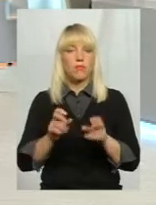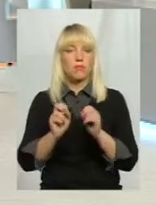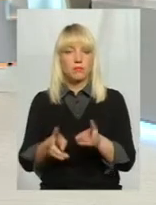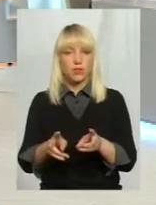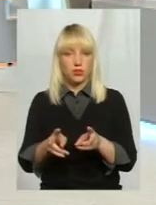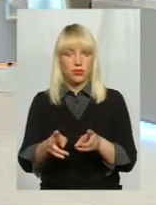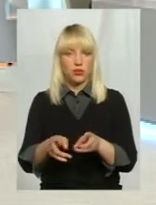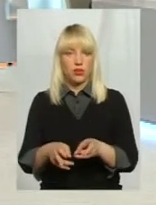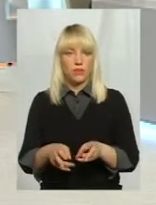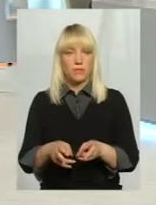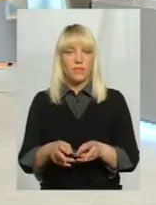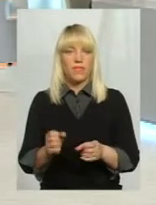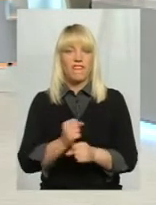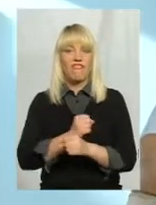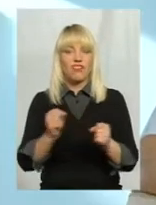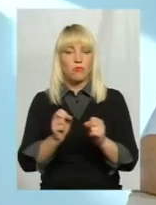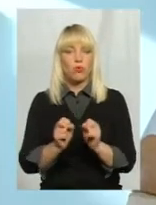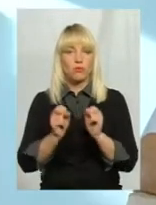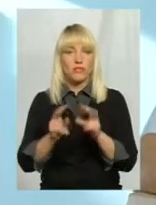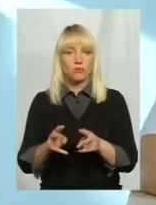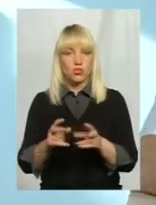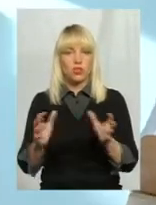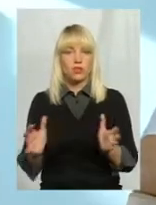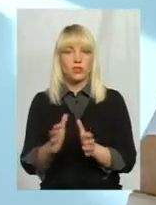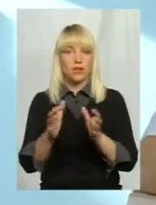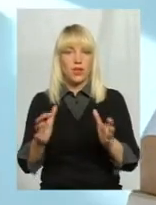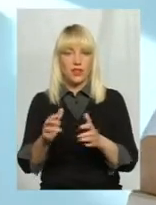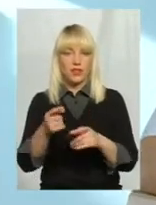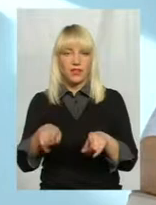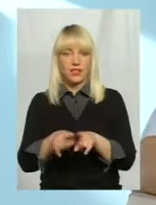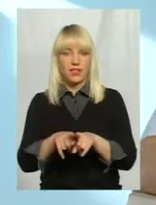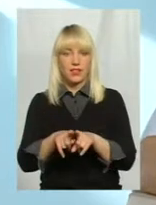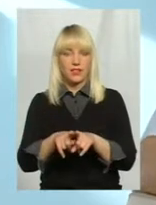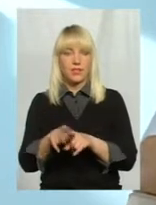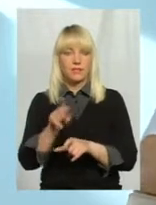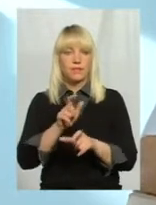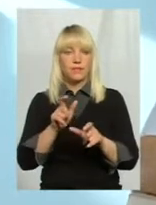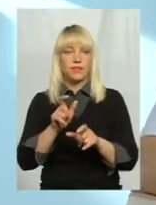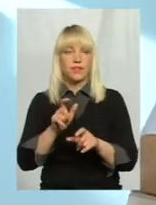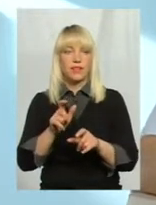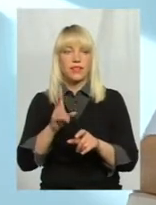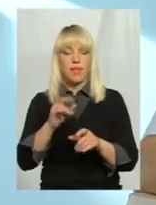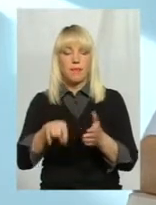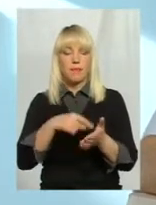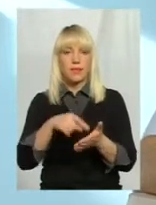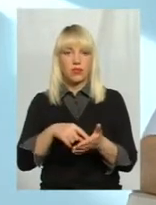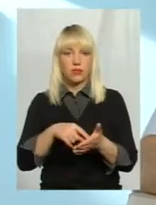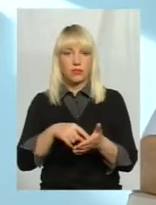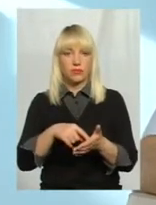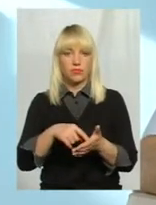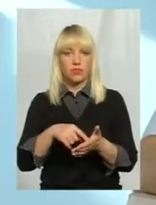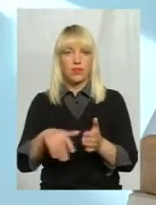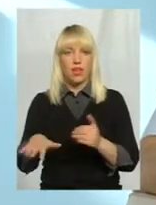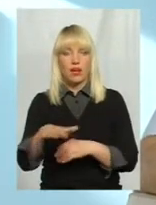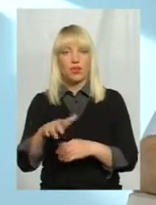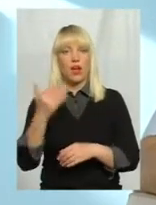в вибухонебезпечному плані, його зберігати на міській території небезпечно. А